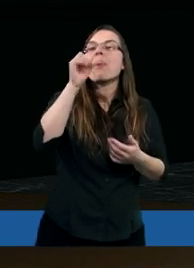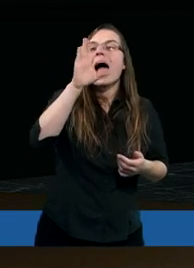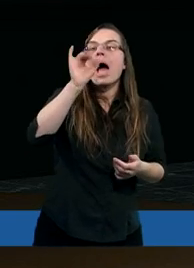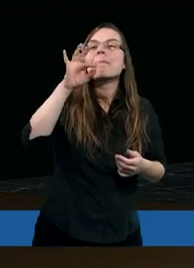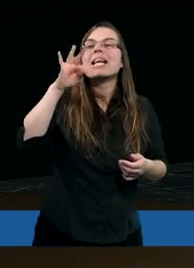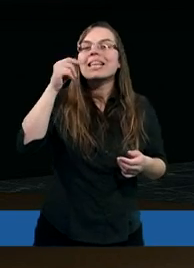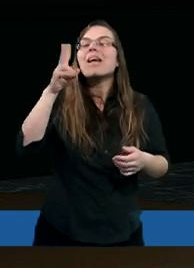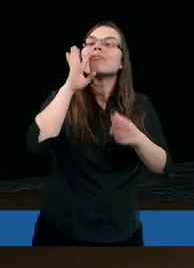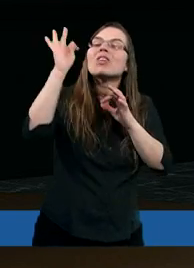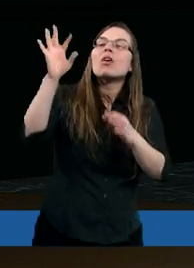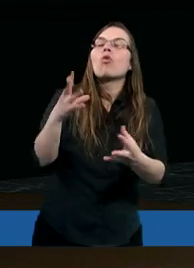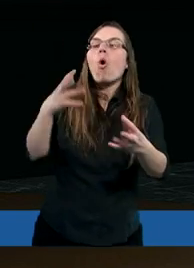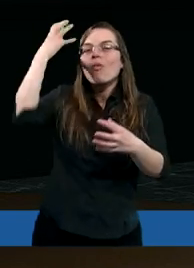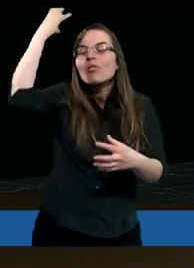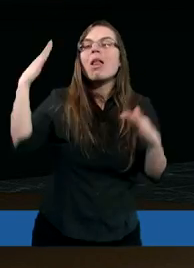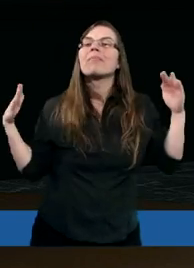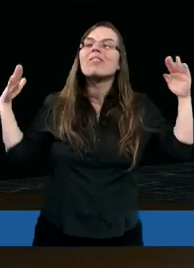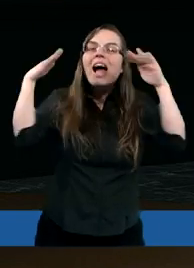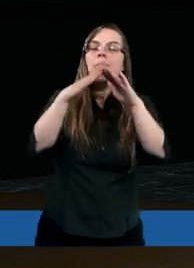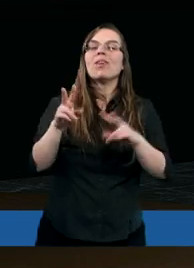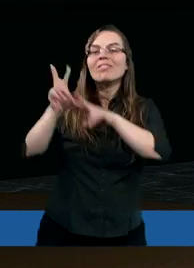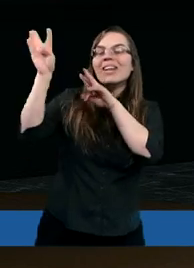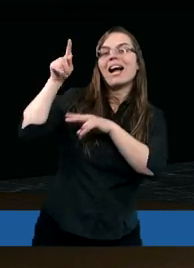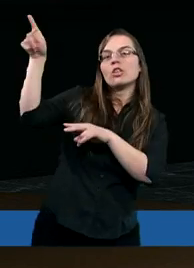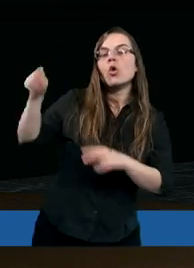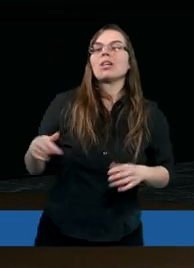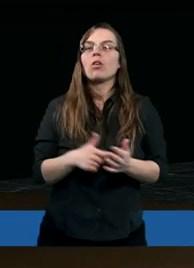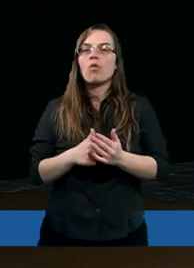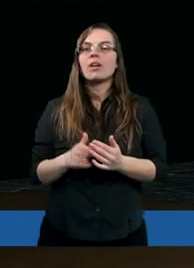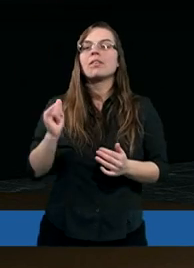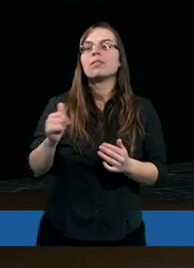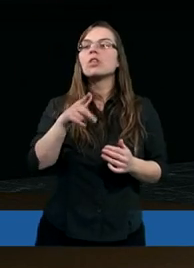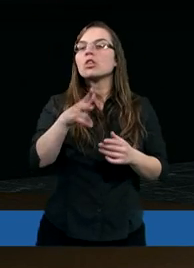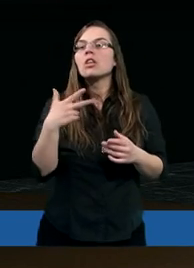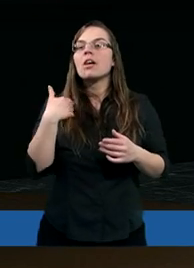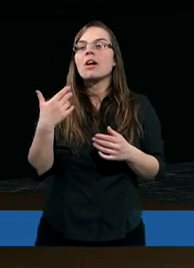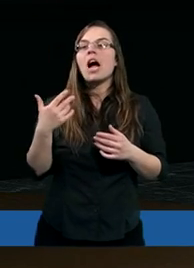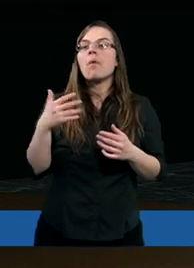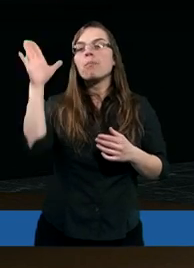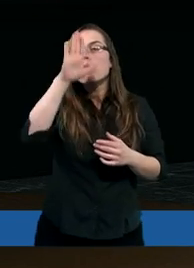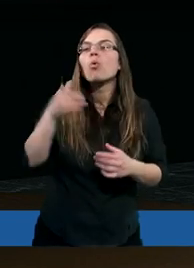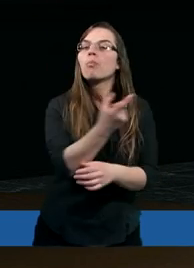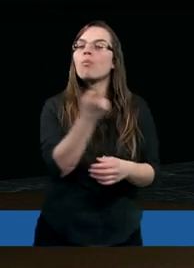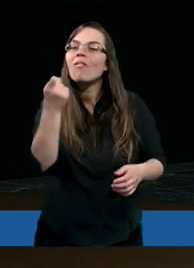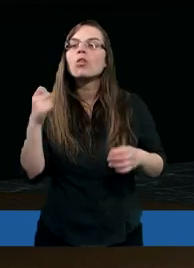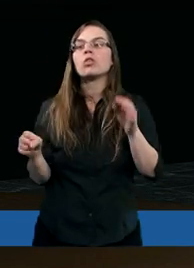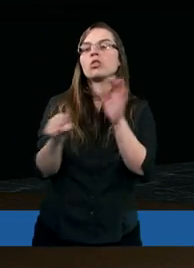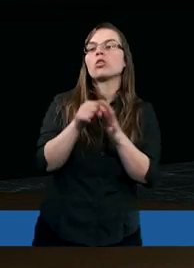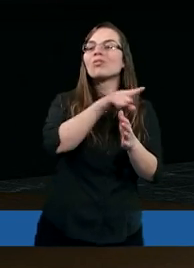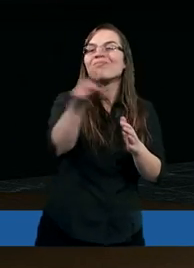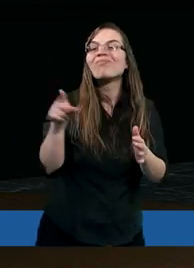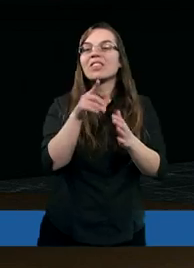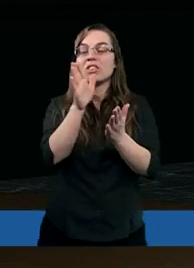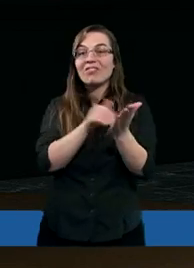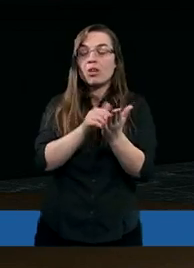jeszcze dodatkowo królewskim kapłaństwem uwierzyć się nie chce, że Bóg powołuje do tego zwykłych